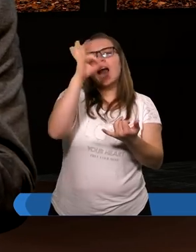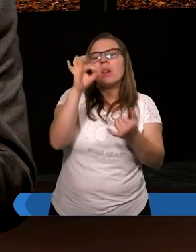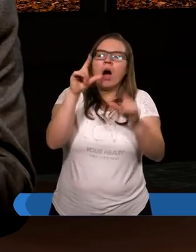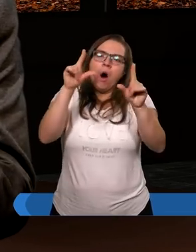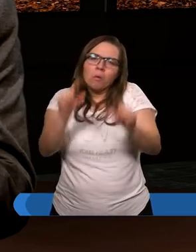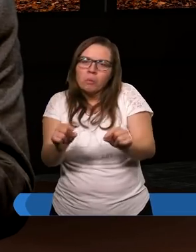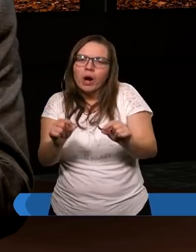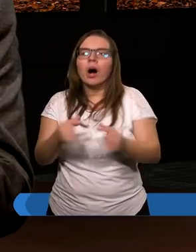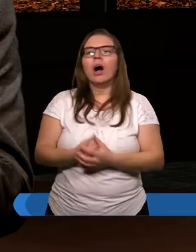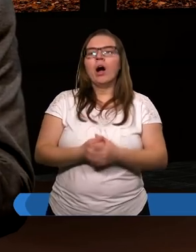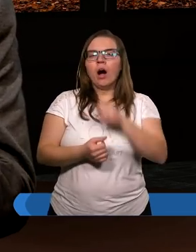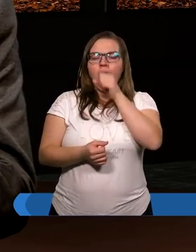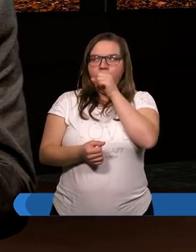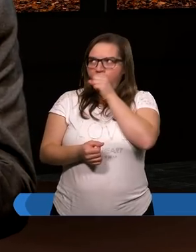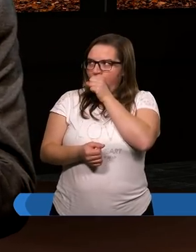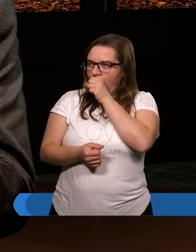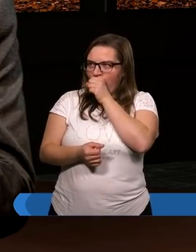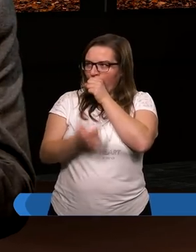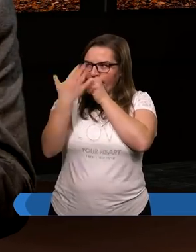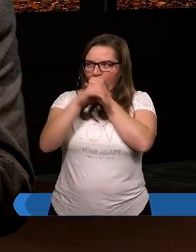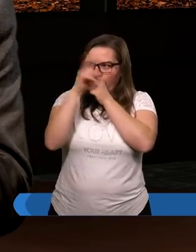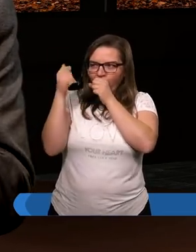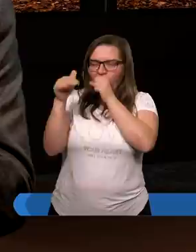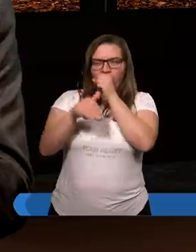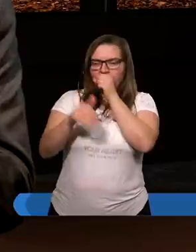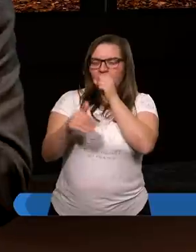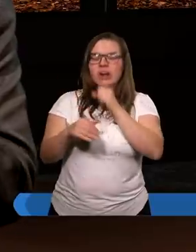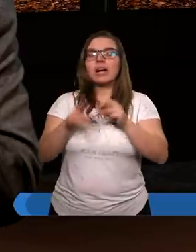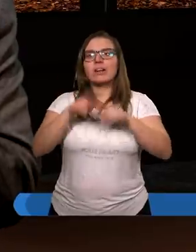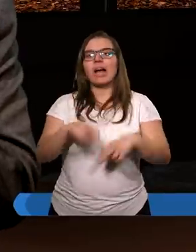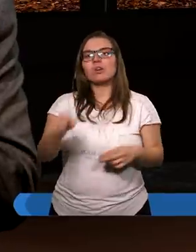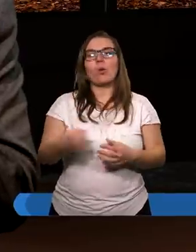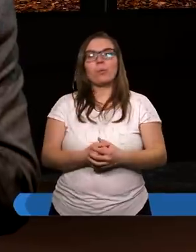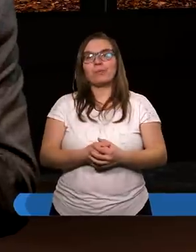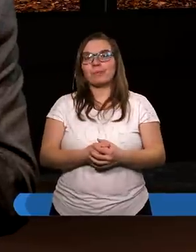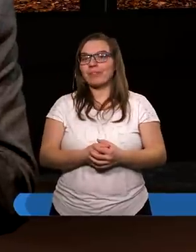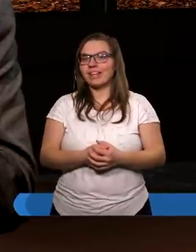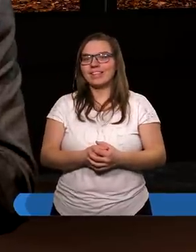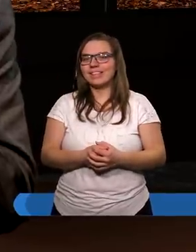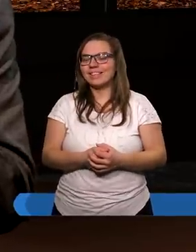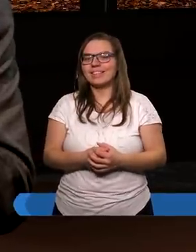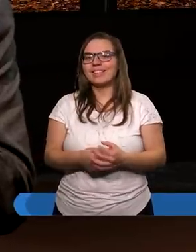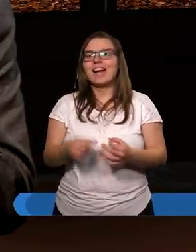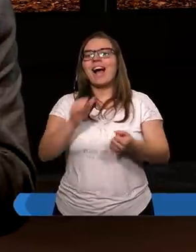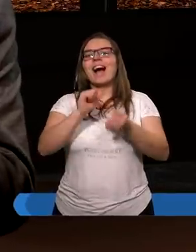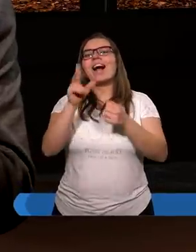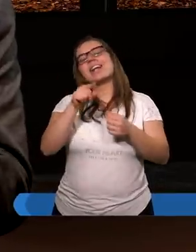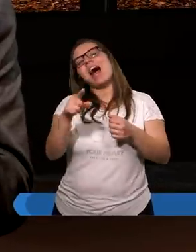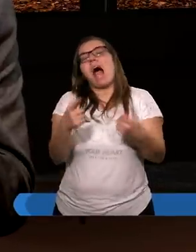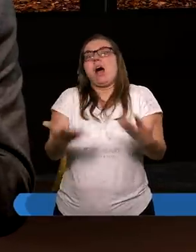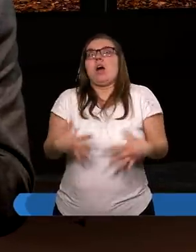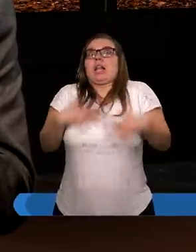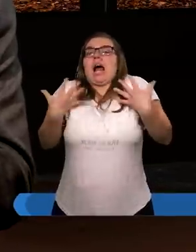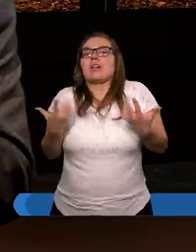i wielu ludzi mogło, i wielu ludzi zresztą brało sobie to za zaszczyt albo za